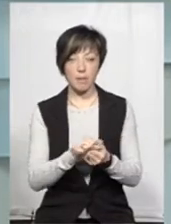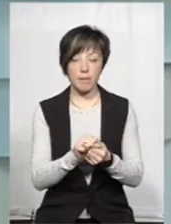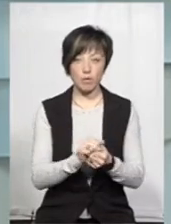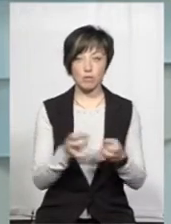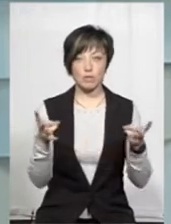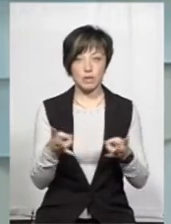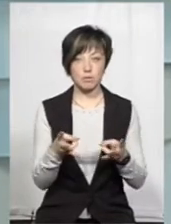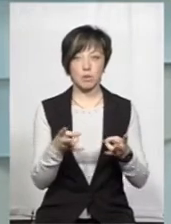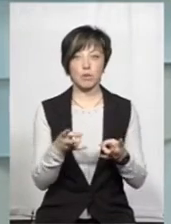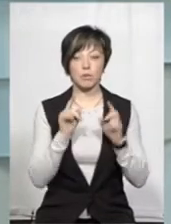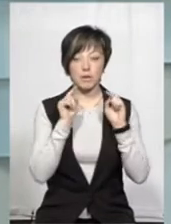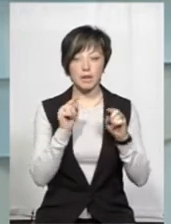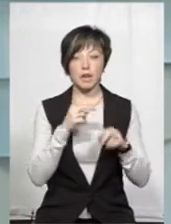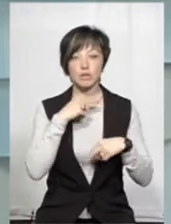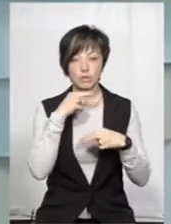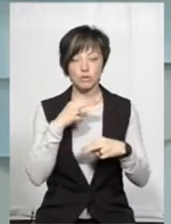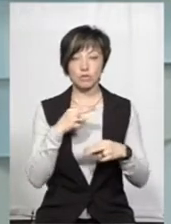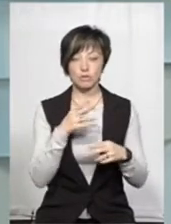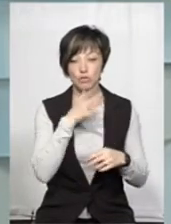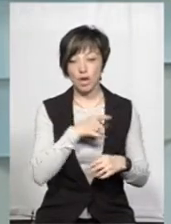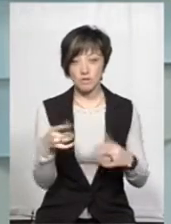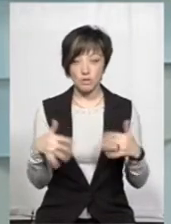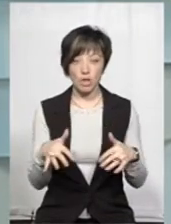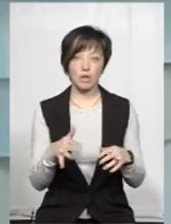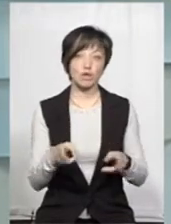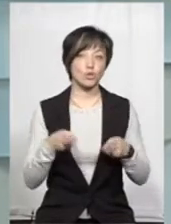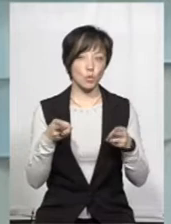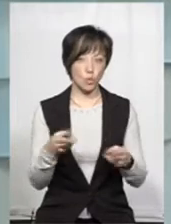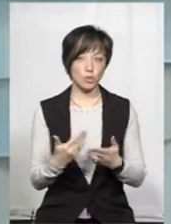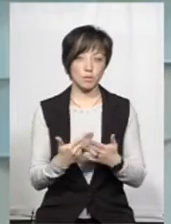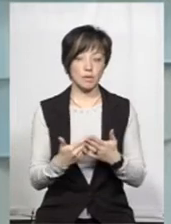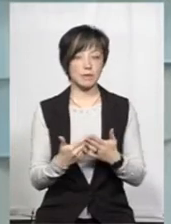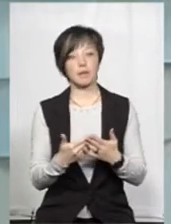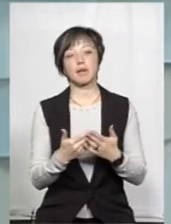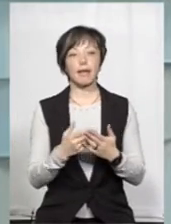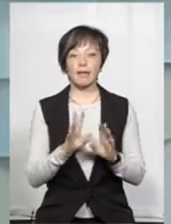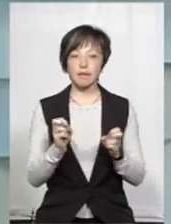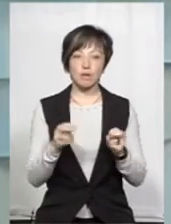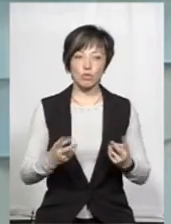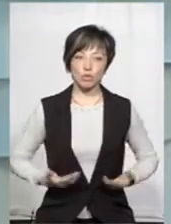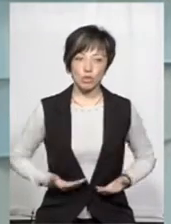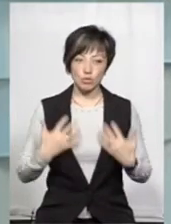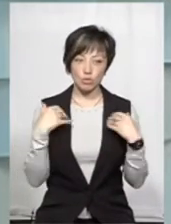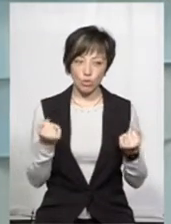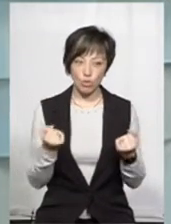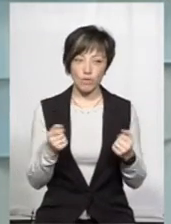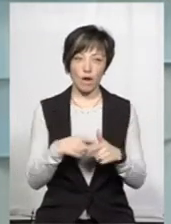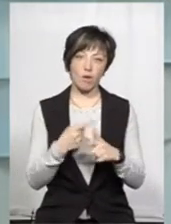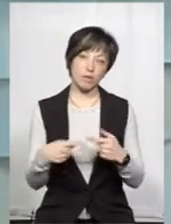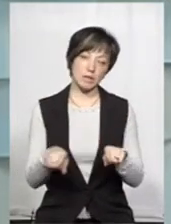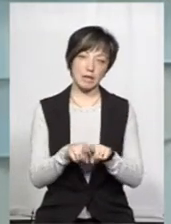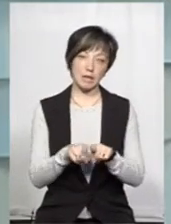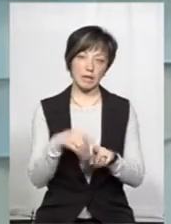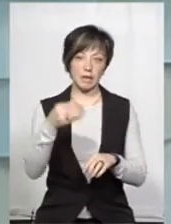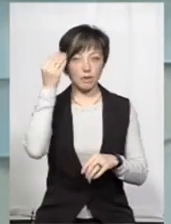паперова, що потрібно приділяти час. І тому, якщо злочин, ну, скажімо, не загрожує життю і здоров'ю, або такий